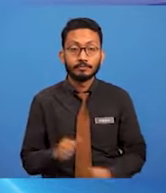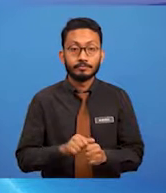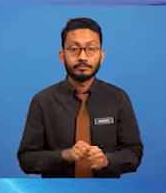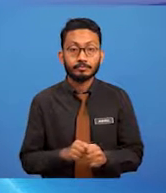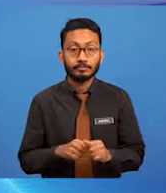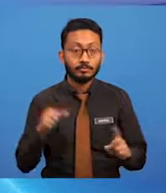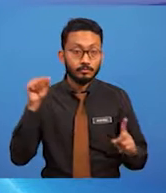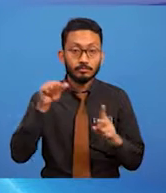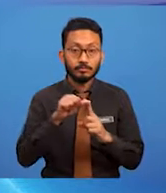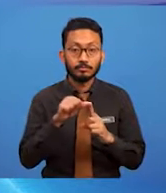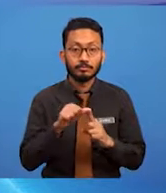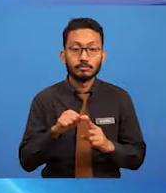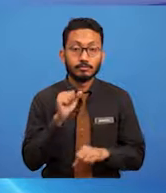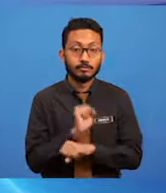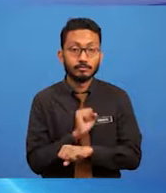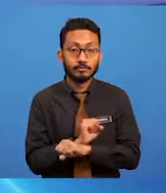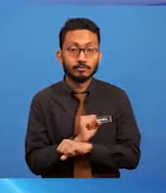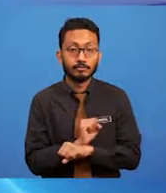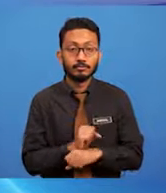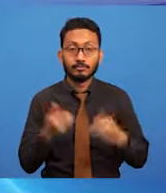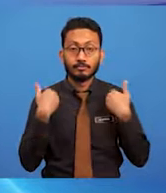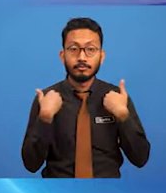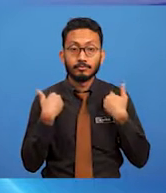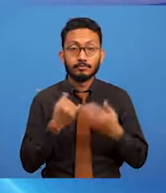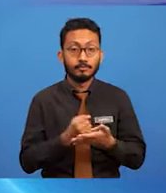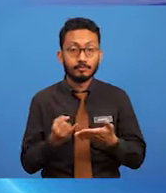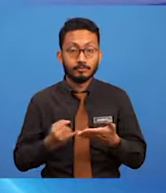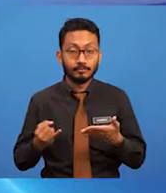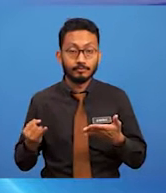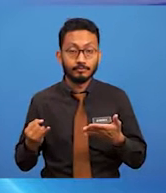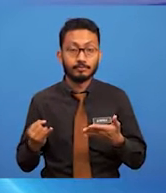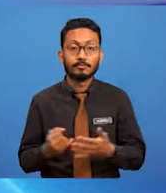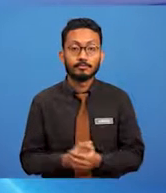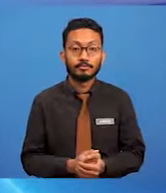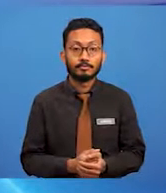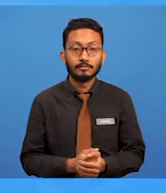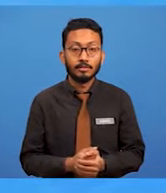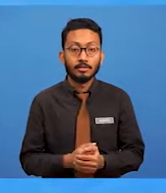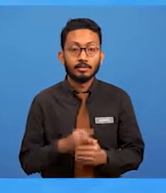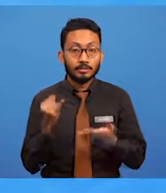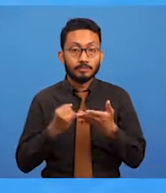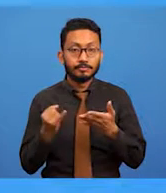kerja ia mempunyai jenis reka bentuk ilustrasi yang berbeza.